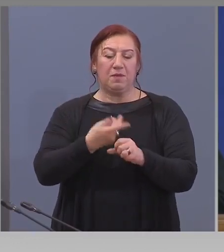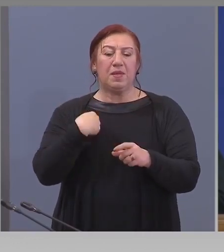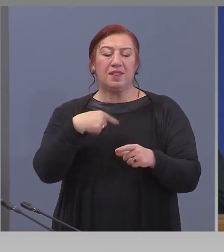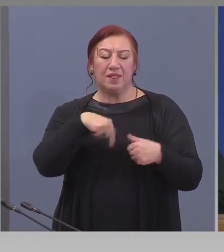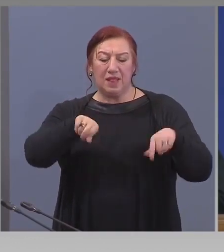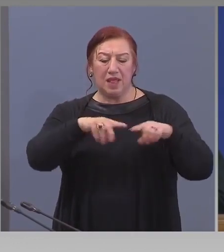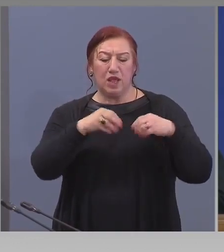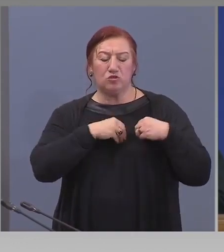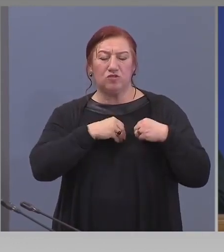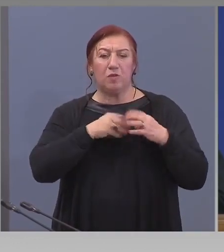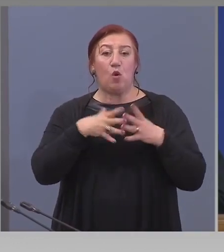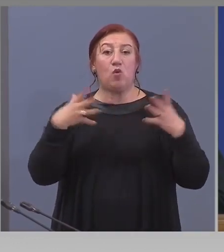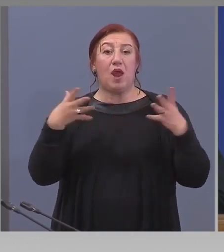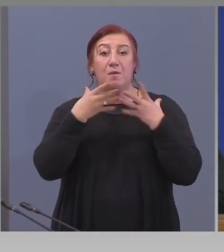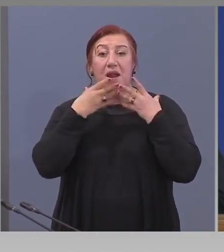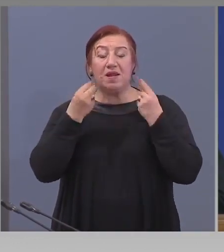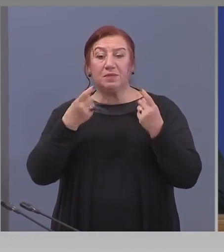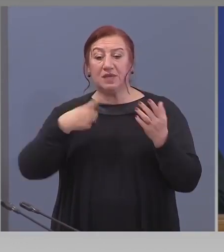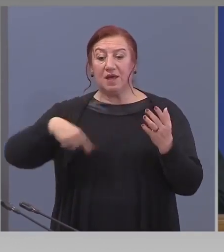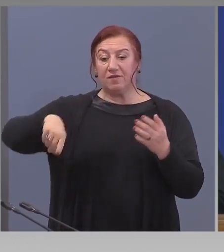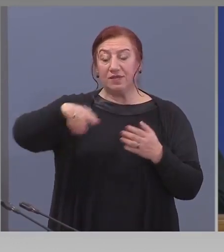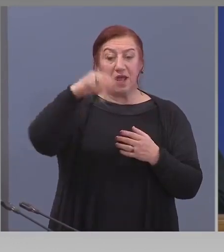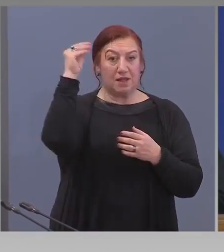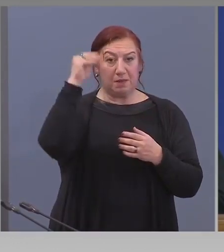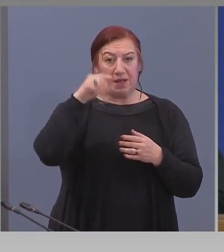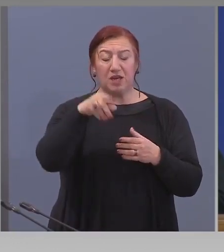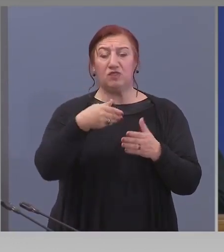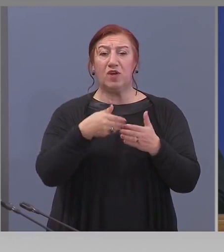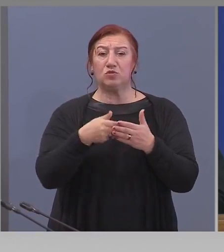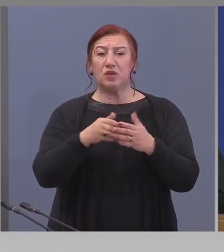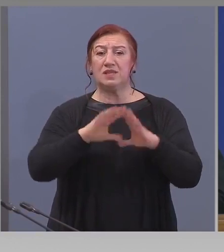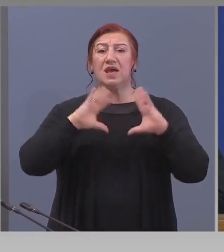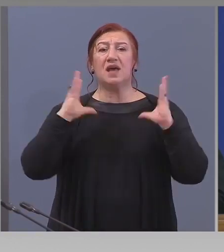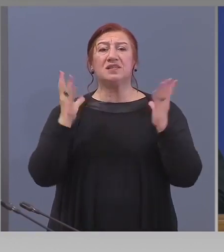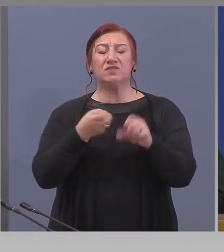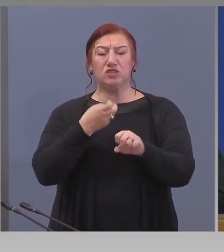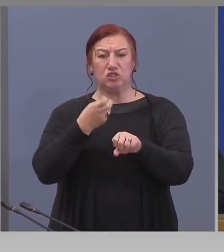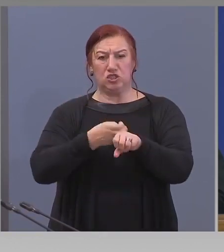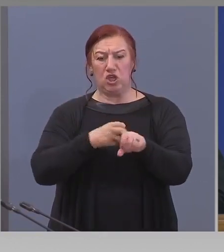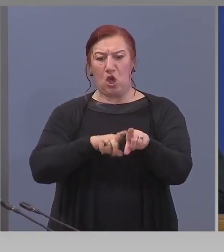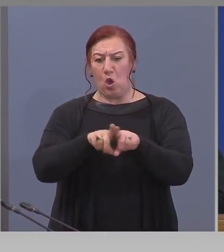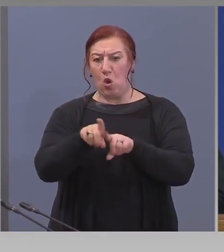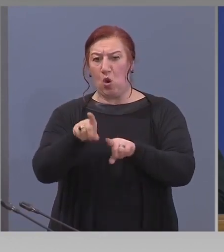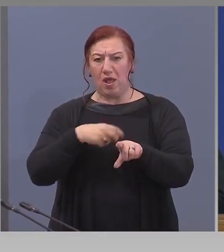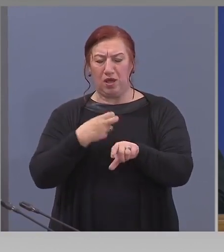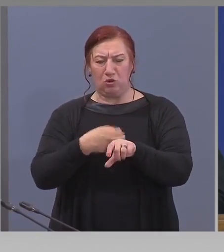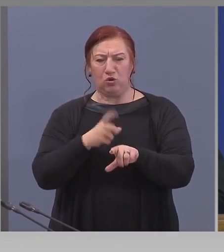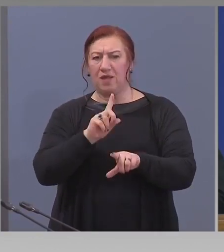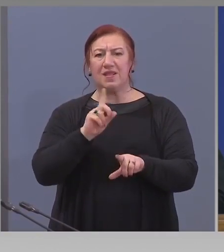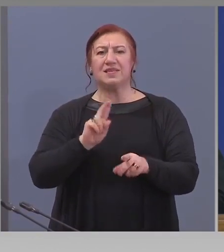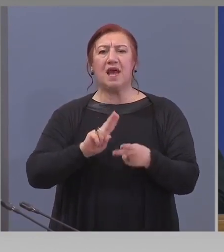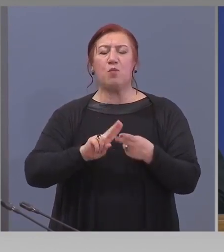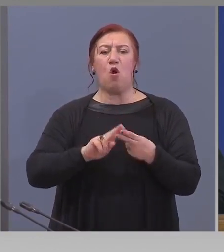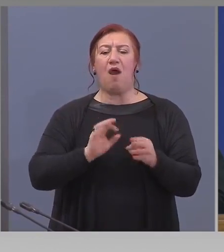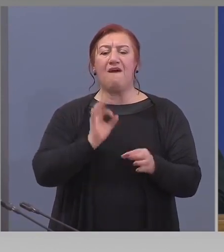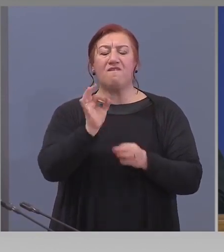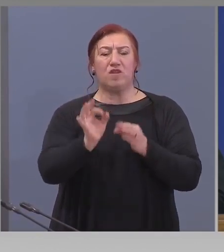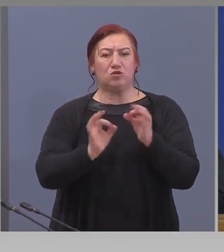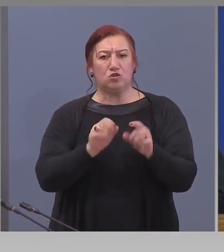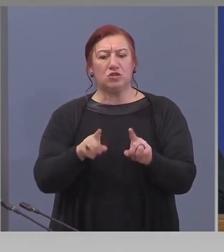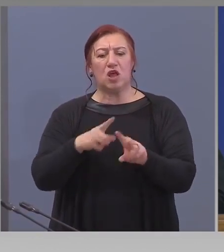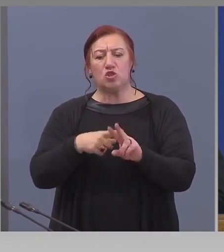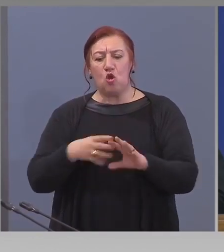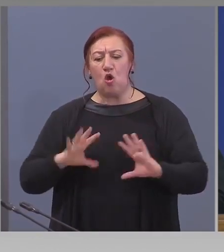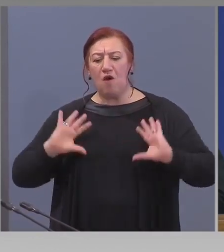цялата страна. отнася се за всички колеги, а съвсем не само вирусолози, но всички, които са